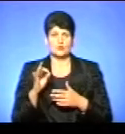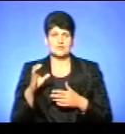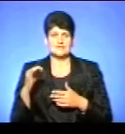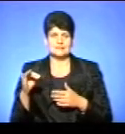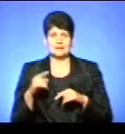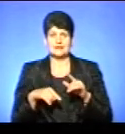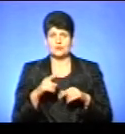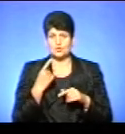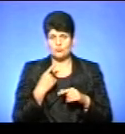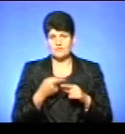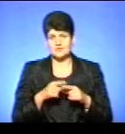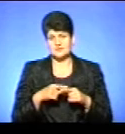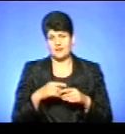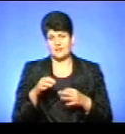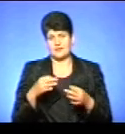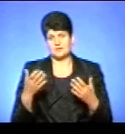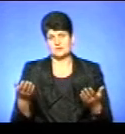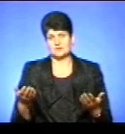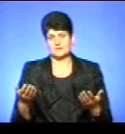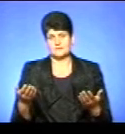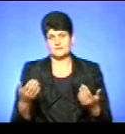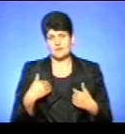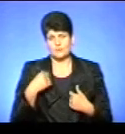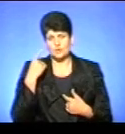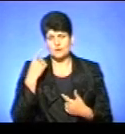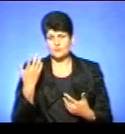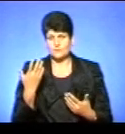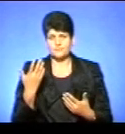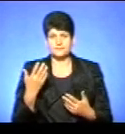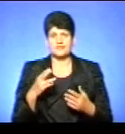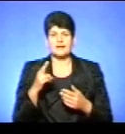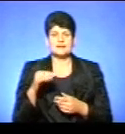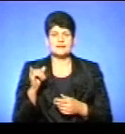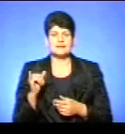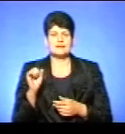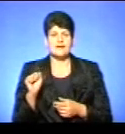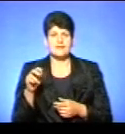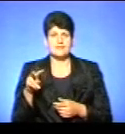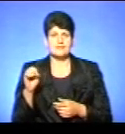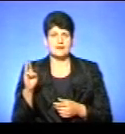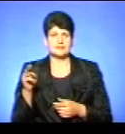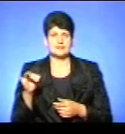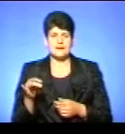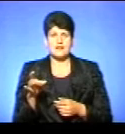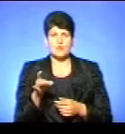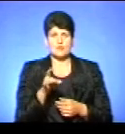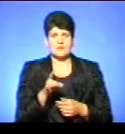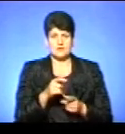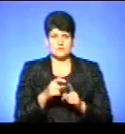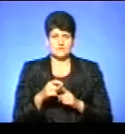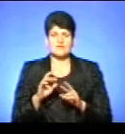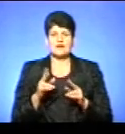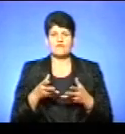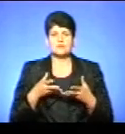напевно, це все-таки трошечки зайвить. Так, моя така думка. Так, а от діалекти, так, ми також говорили про такі регіональні діалекти, як вони